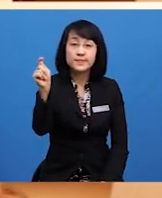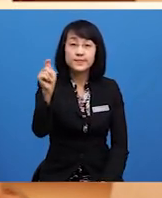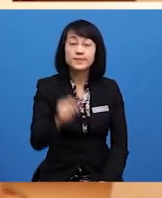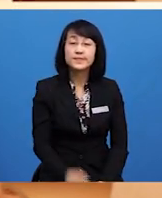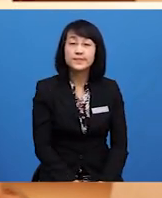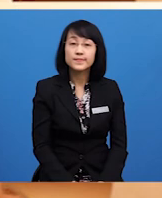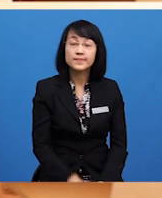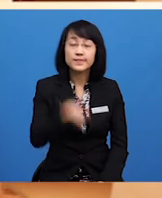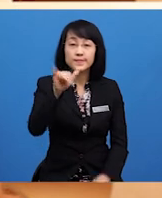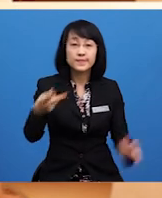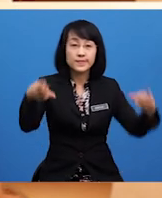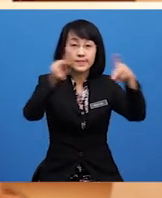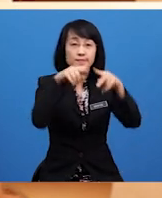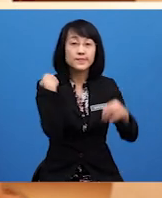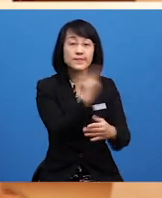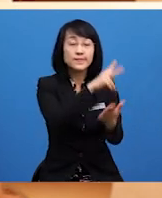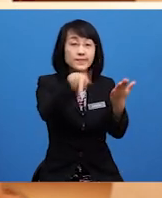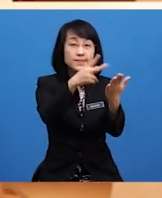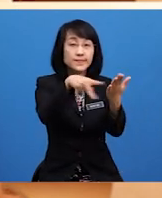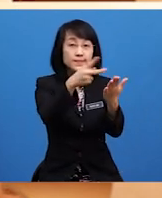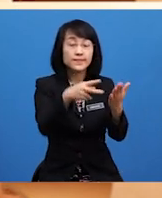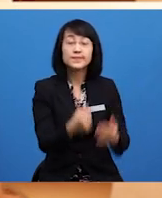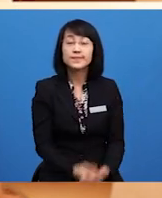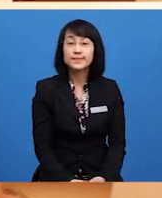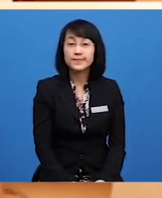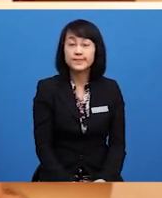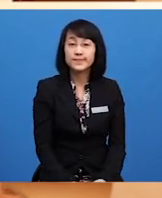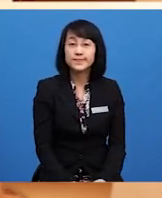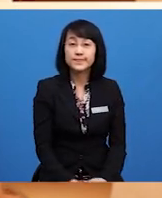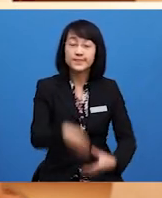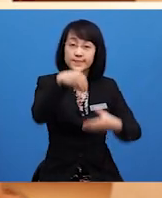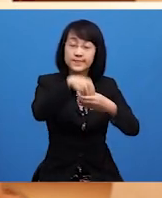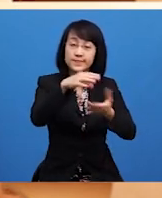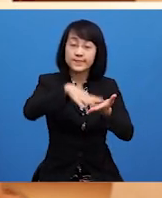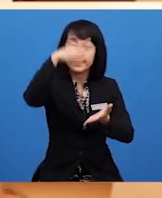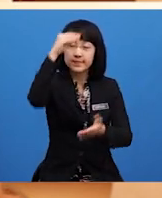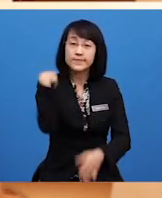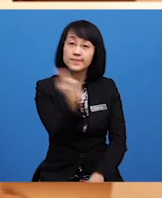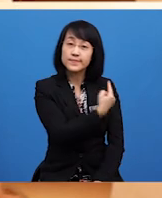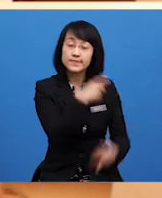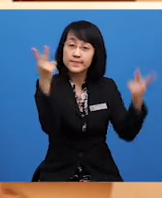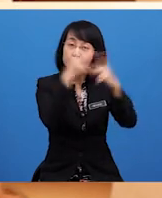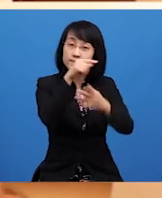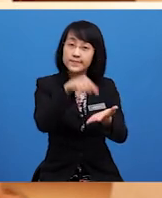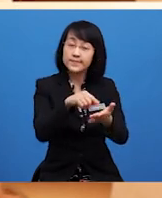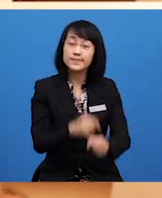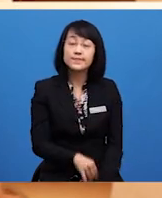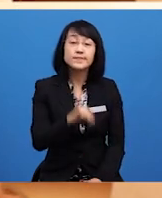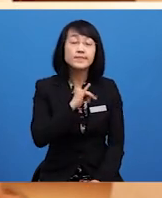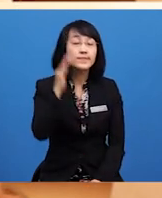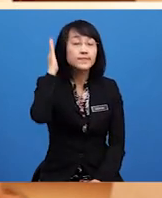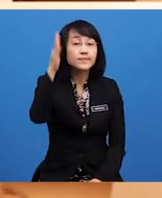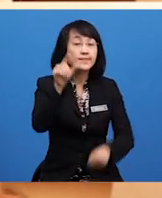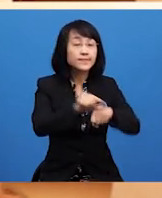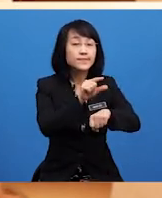yang perlu kita gaji. Namun, dalam pembelajaran kita kali ini, saya akan